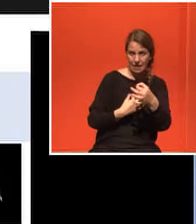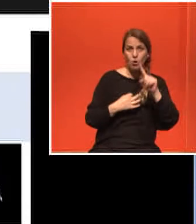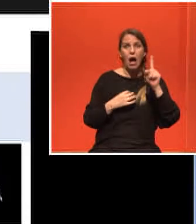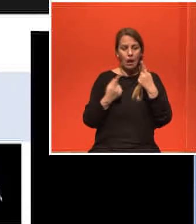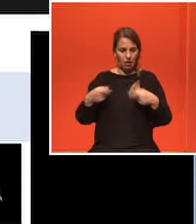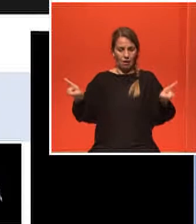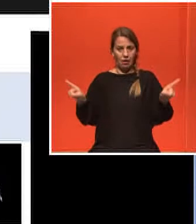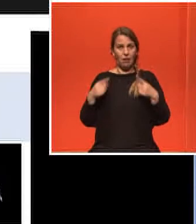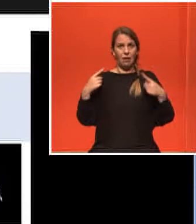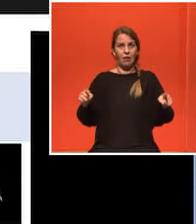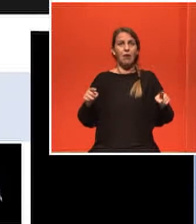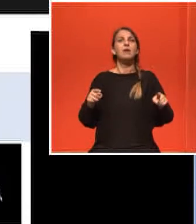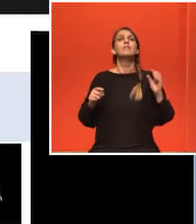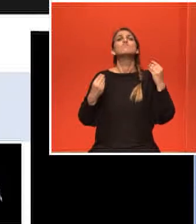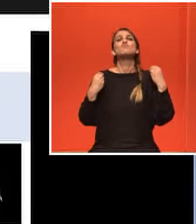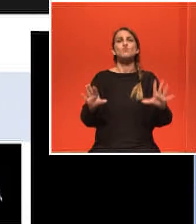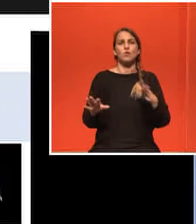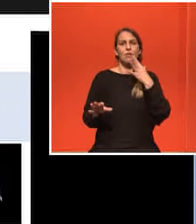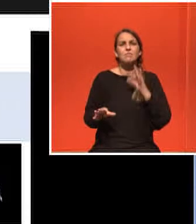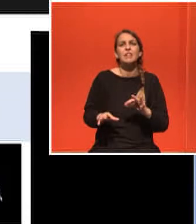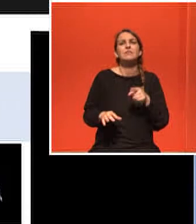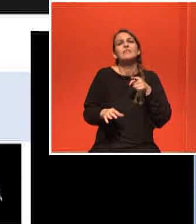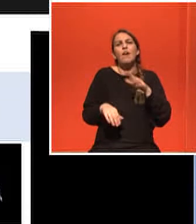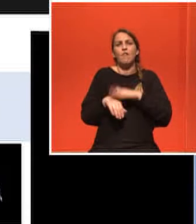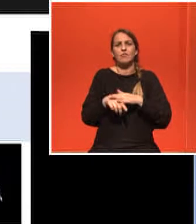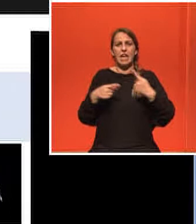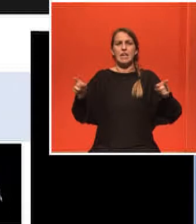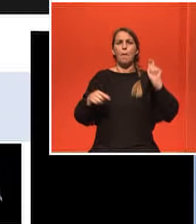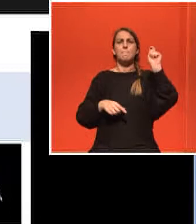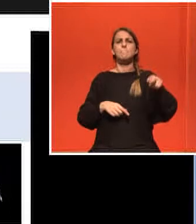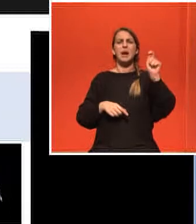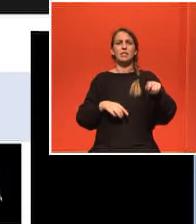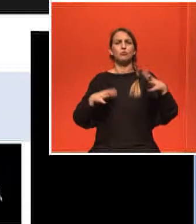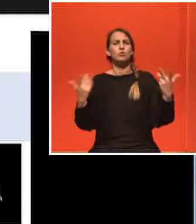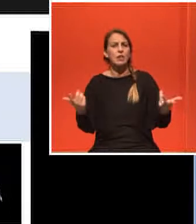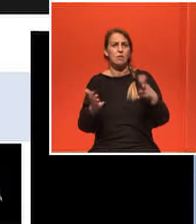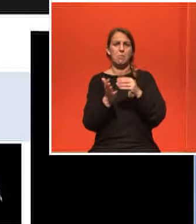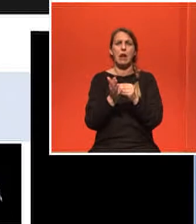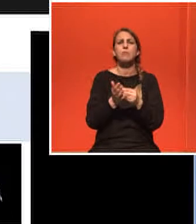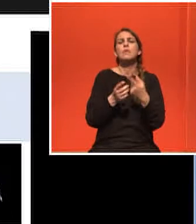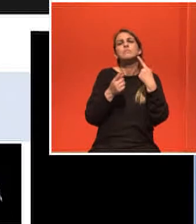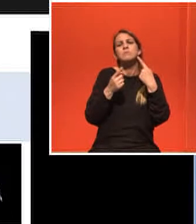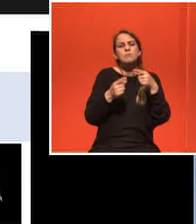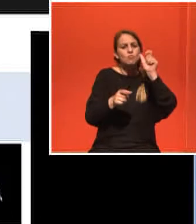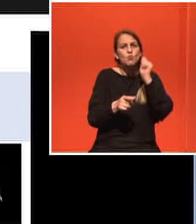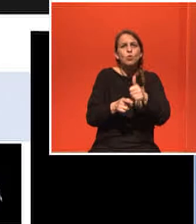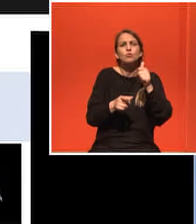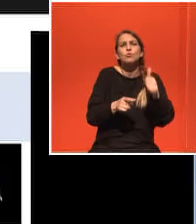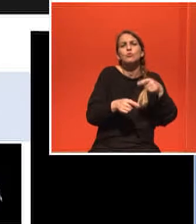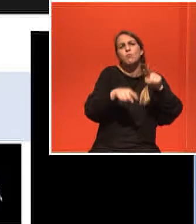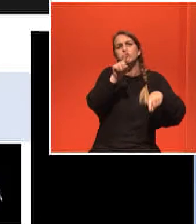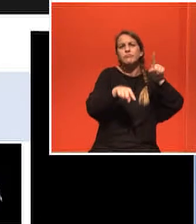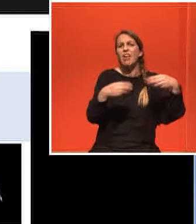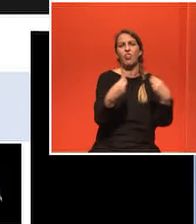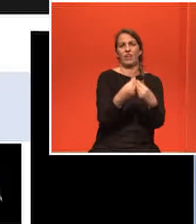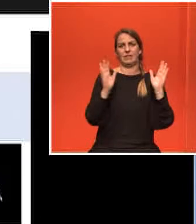να μην μπαίνουν την κατάλληλη στιγμή να παίξουν ή να παίζουν με διαφορετική ένταση από ό,τι πρέπει αυτά είναι αλλαγές